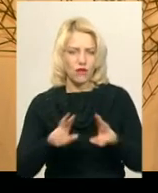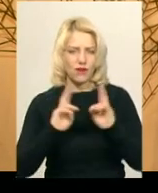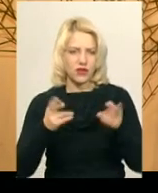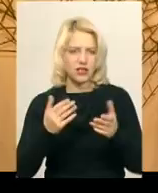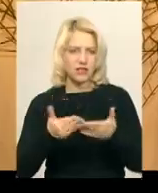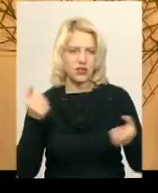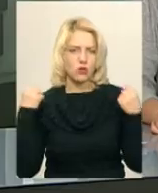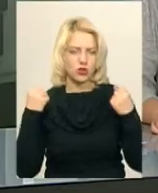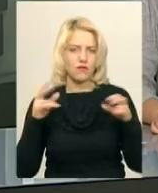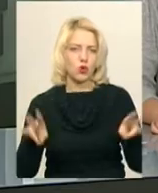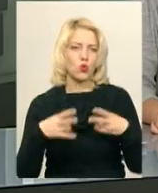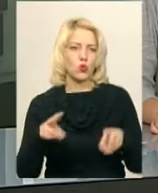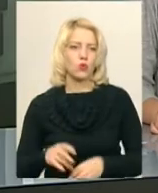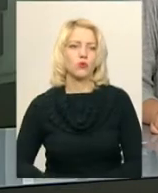клубу.